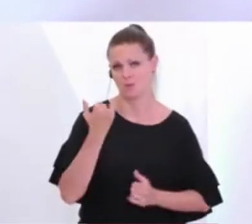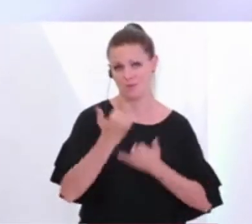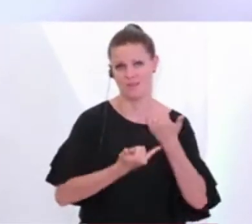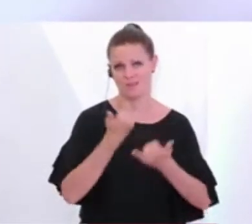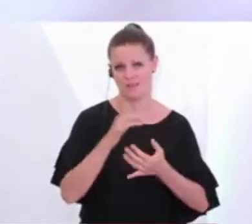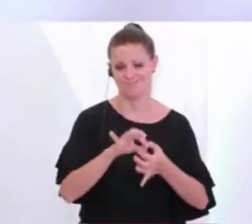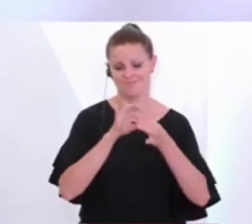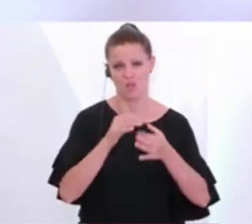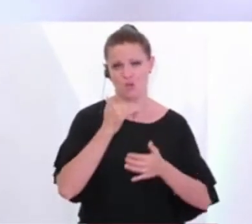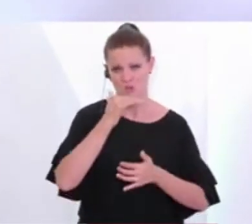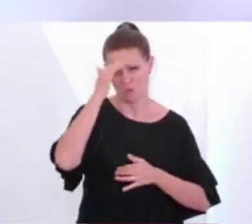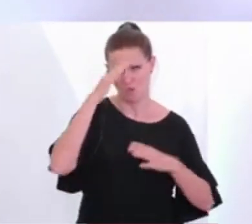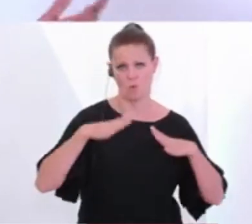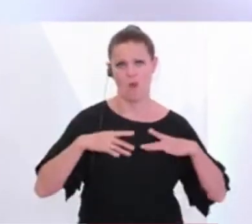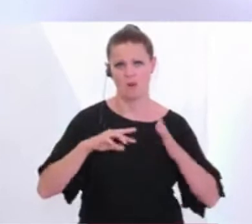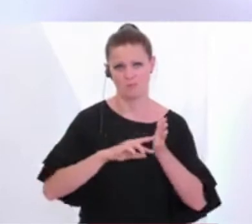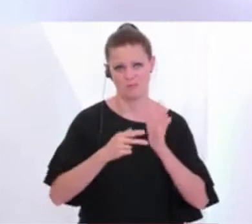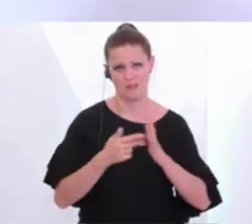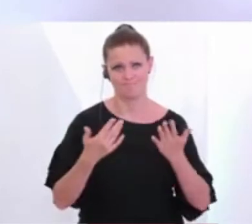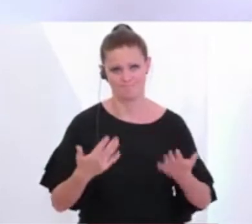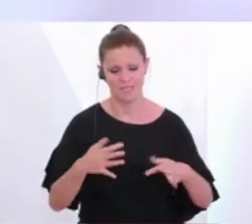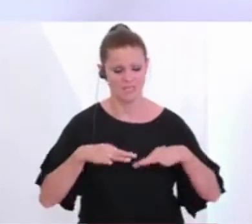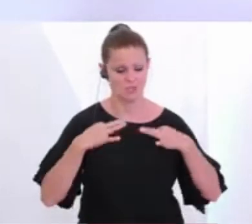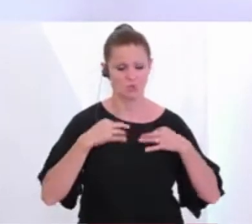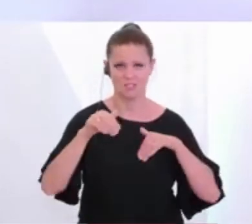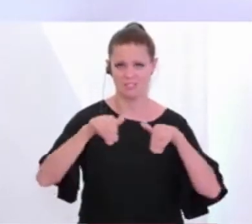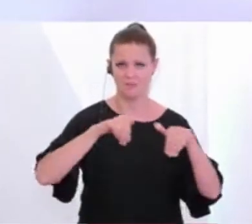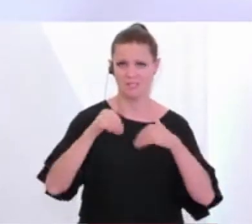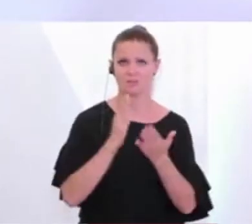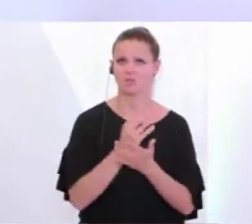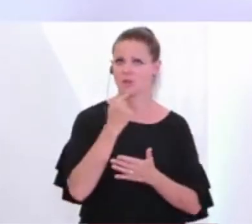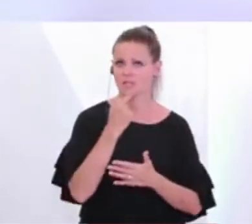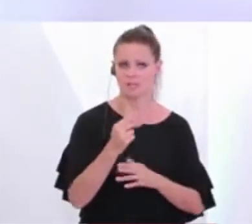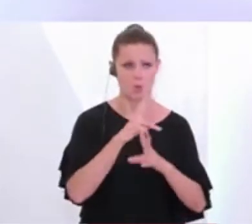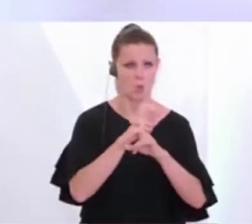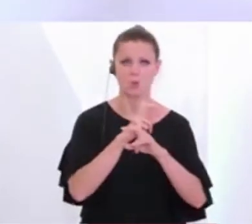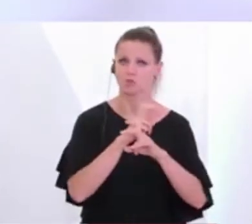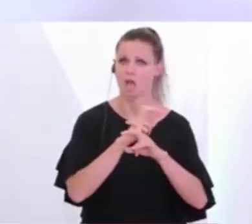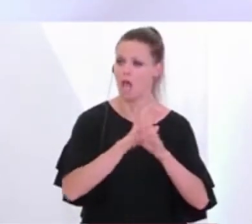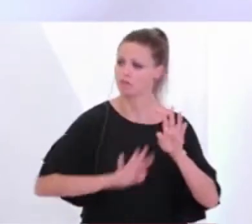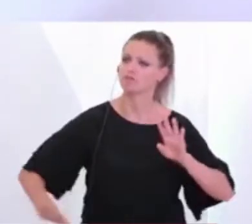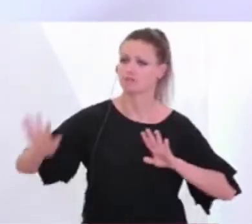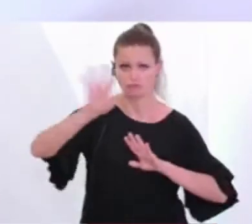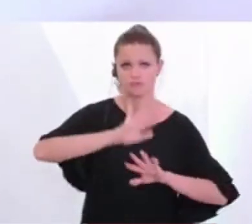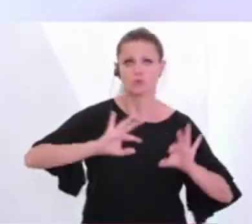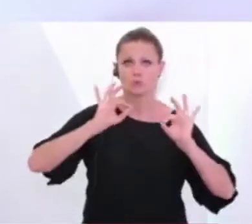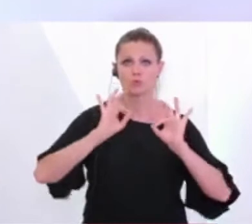auch was jetzt die Sommer- und Urlaubsplanung betrifft. Denn, wie der Gesundheitsminister bereits gesagt hat, sind wir Österreich weiter auf einem guten Weg,